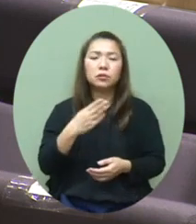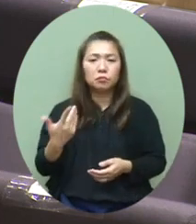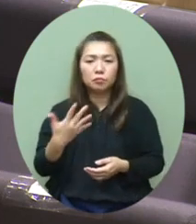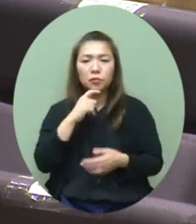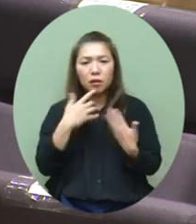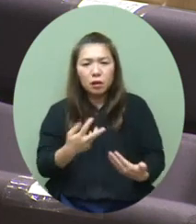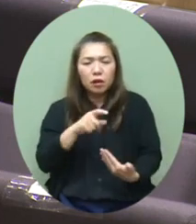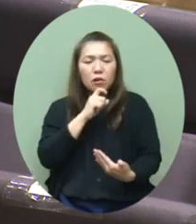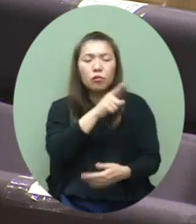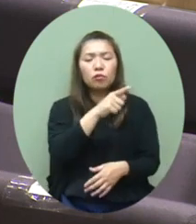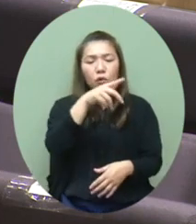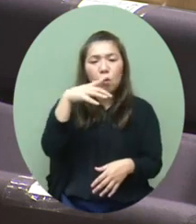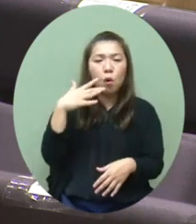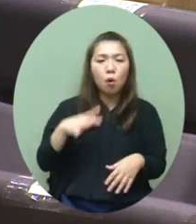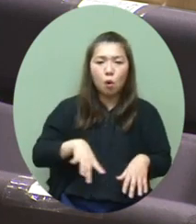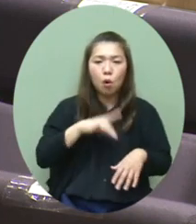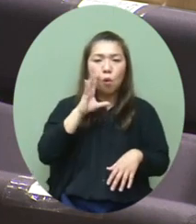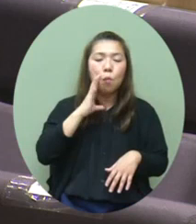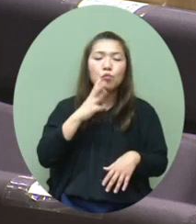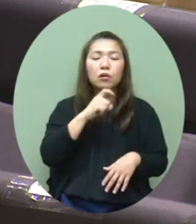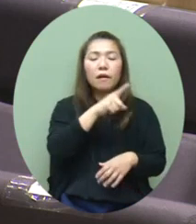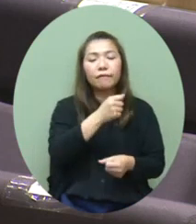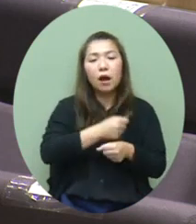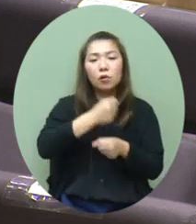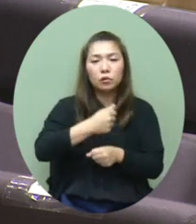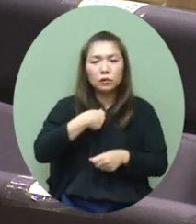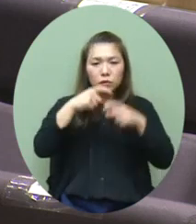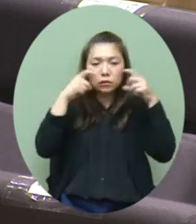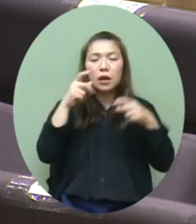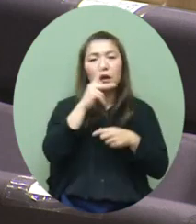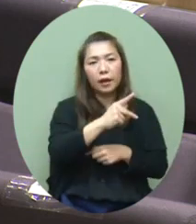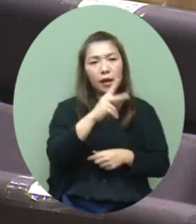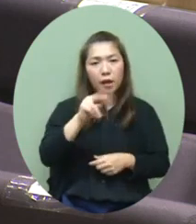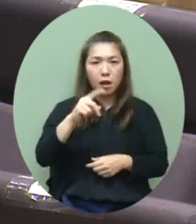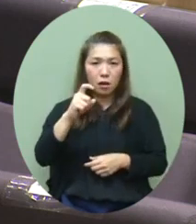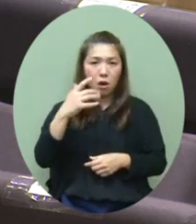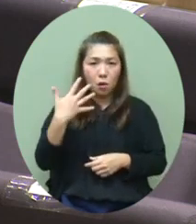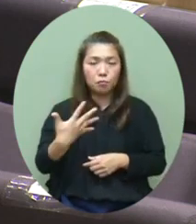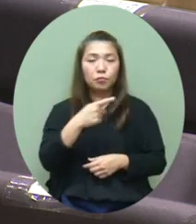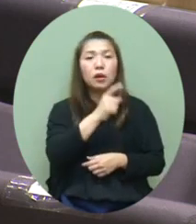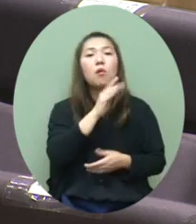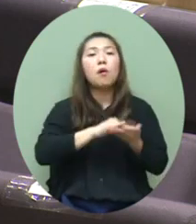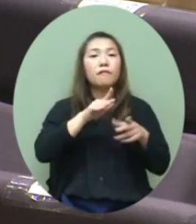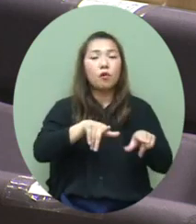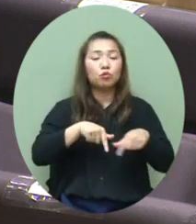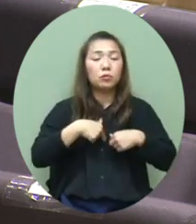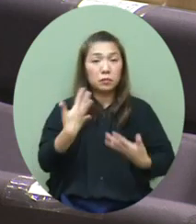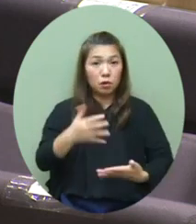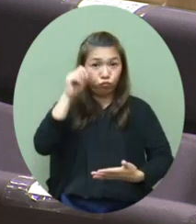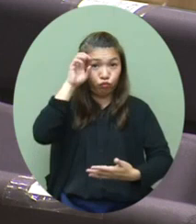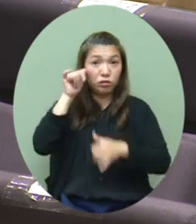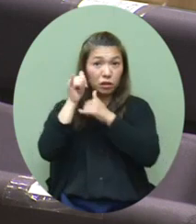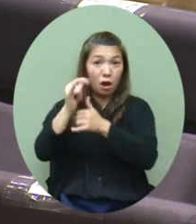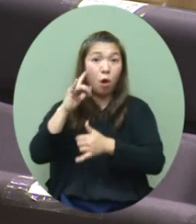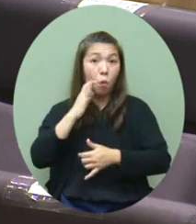見到澳門政府呼籲一些居民外出或者上班的時候戴KN95口罩中心覺得這個建議可不